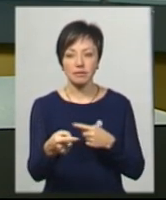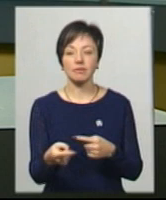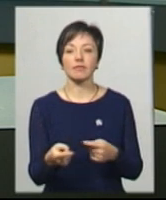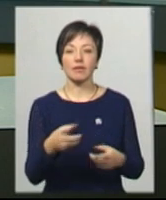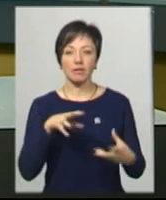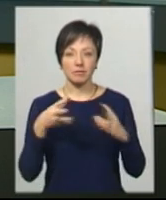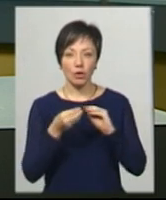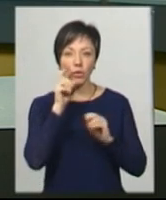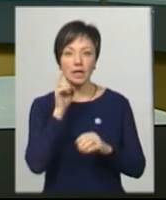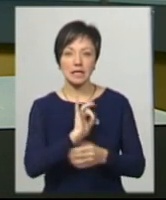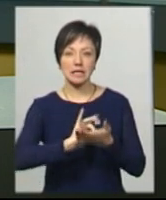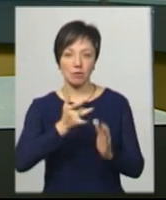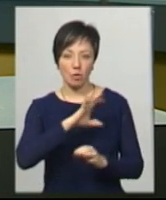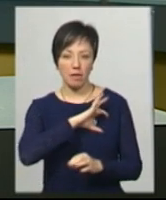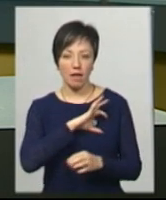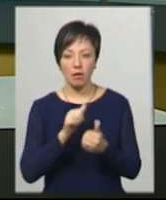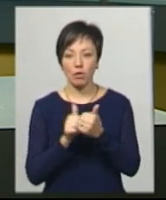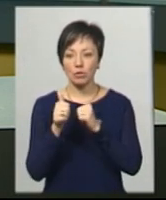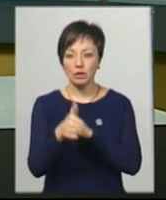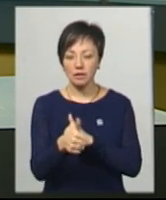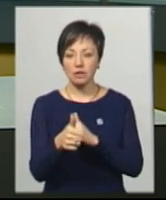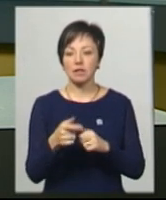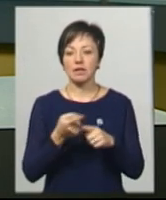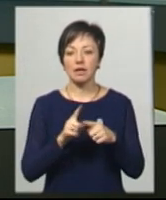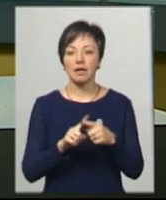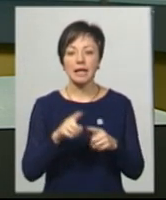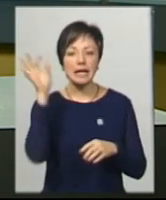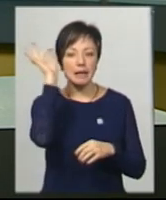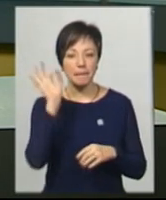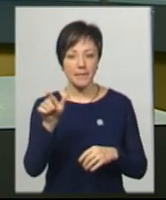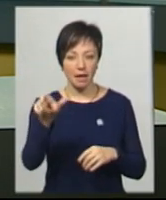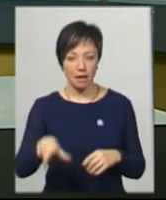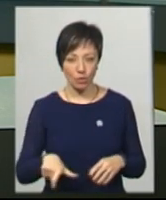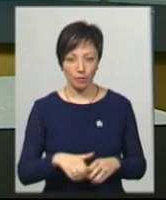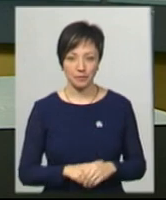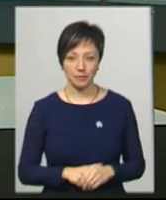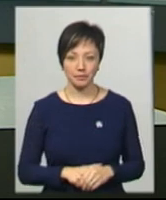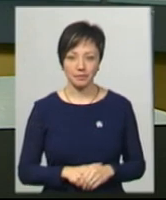Україні срібну медаль, пропустивши вперед лідера сезону Німкеню Малайку Міхамба.